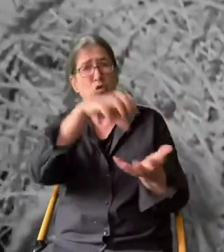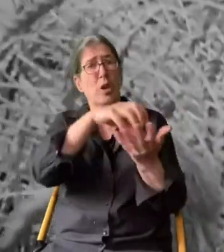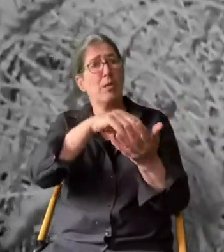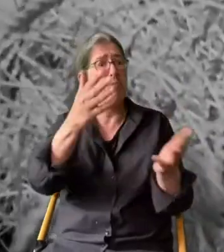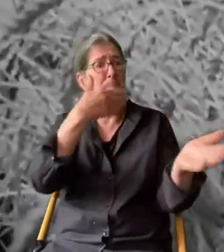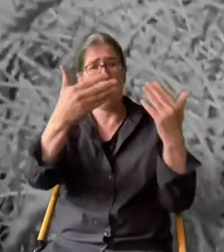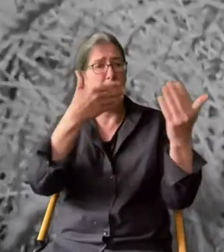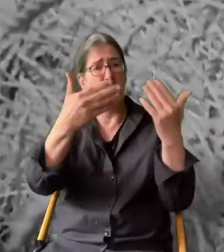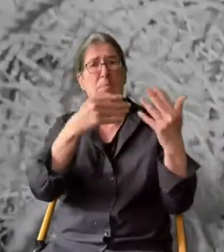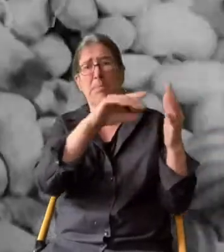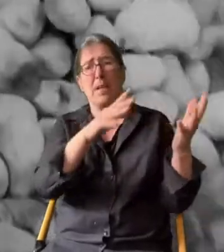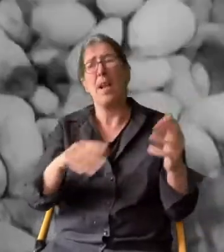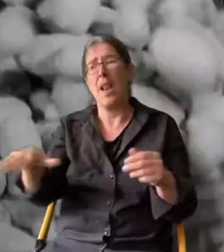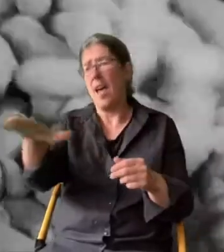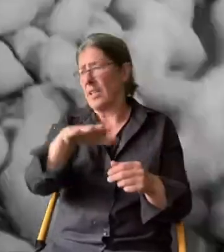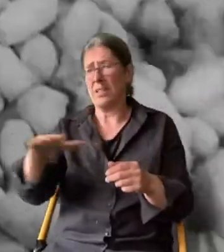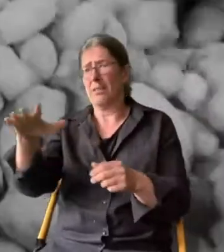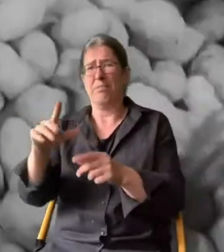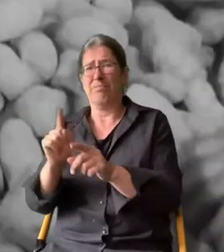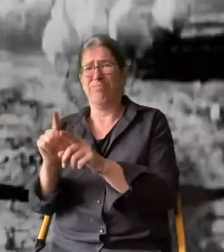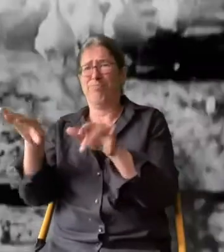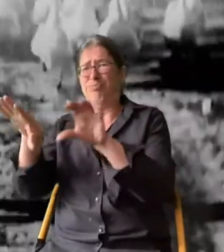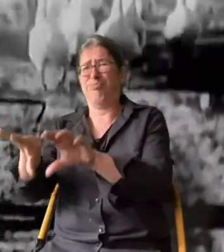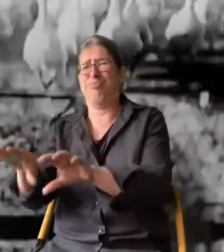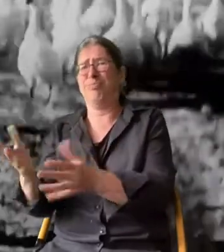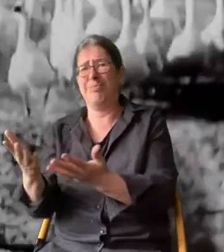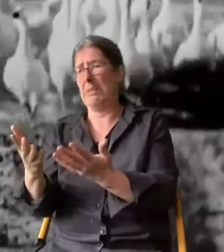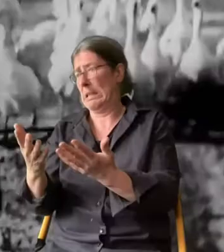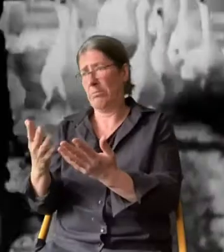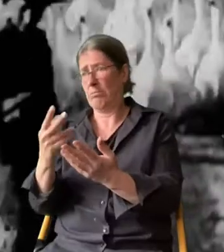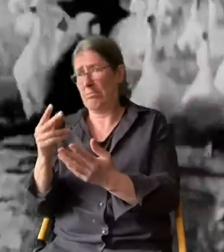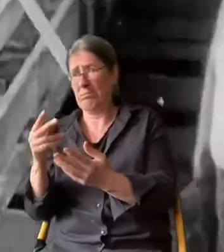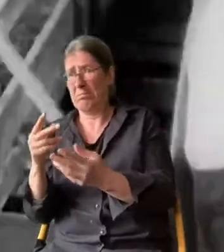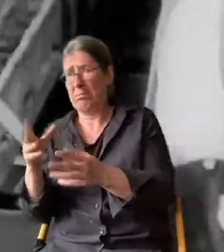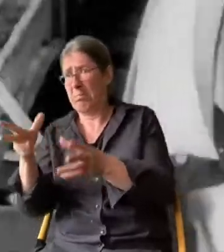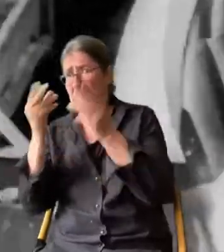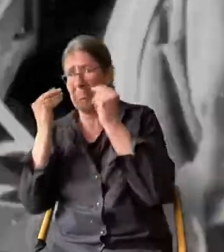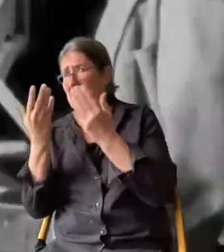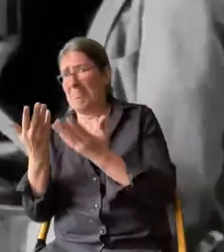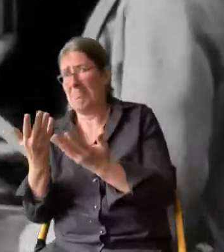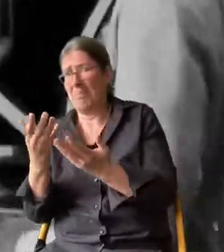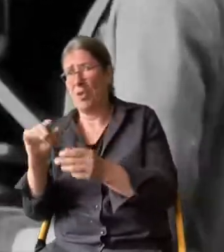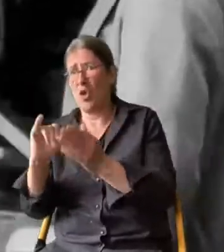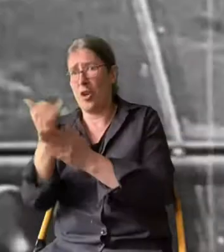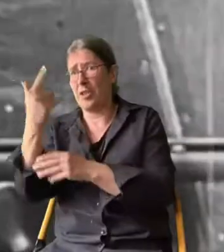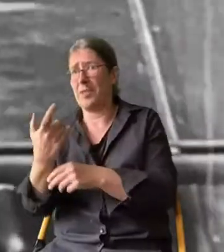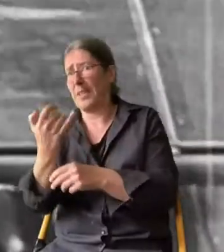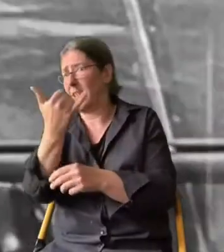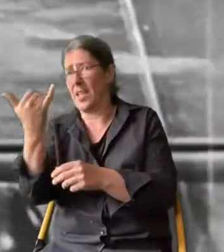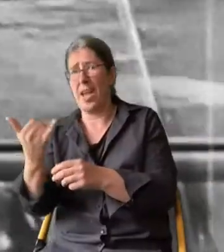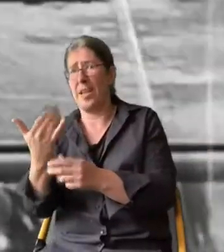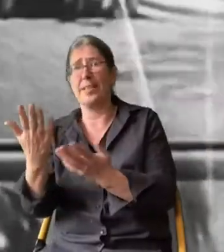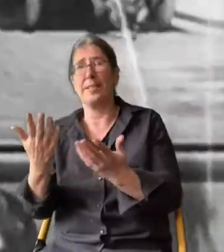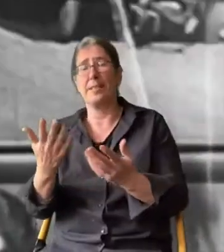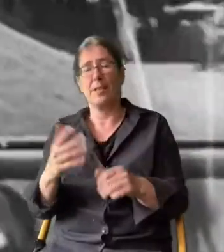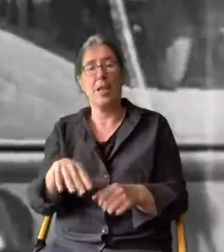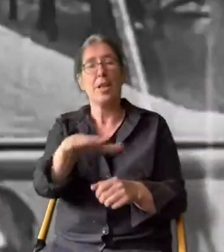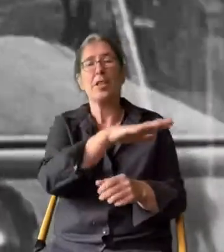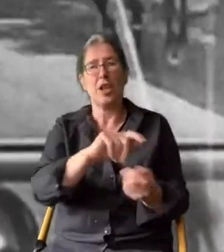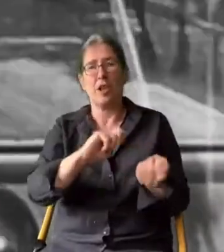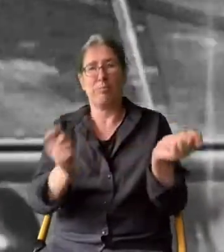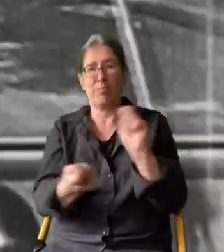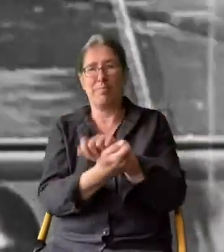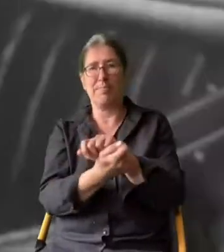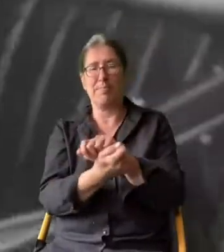Bilder sieht, bunte Leuchtreklamen in den Städten, ist es auf dem Land sehr trist. Und da bekommt man eigentlich gar nichts mit von den goldenen 20ern. Die